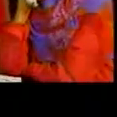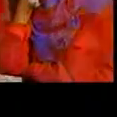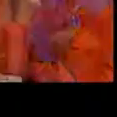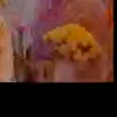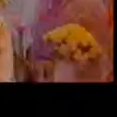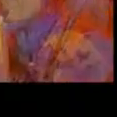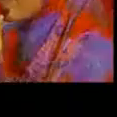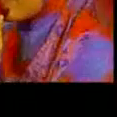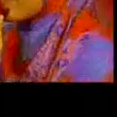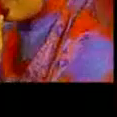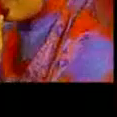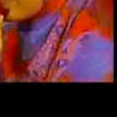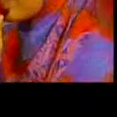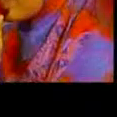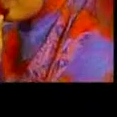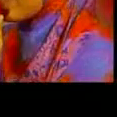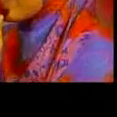amali